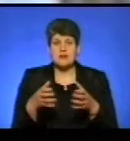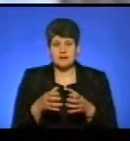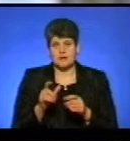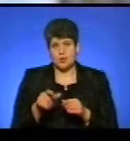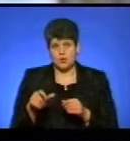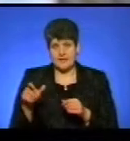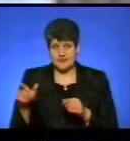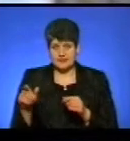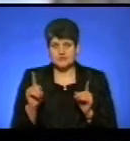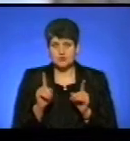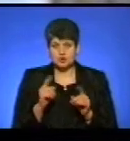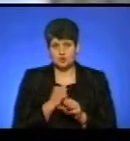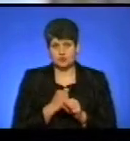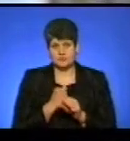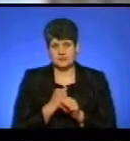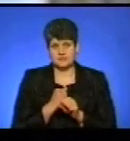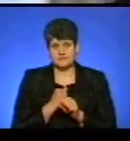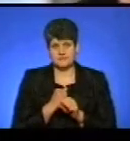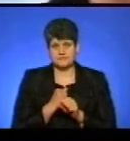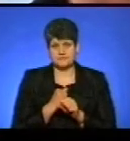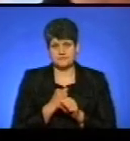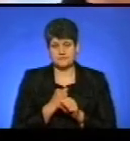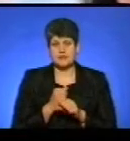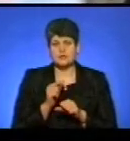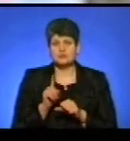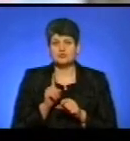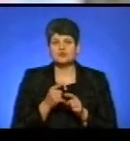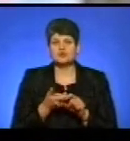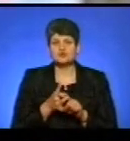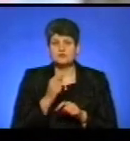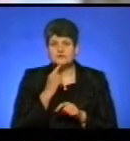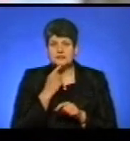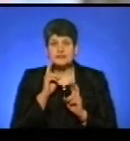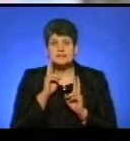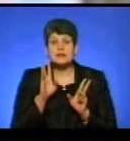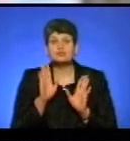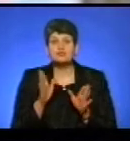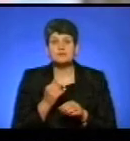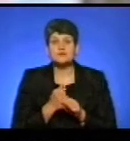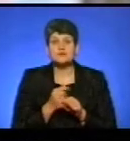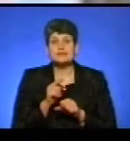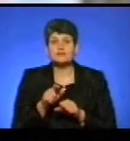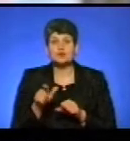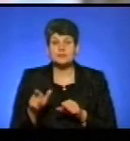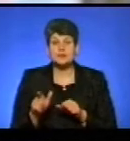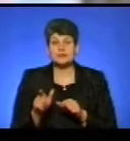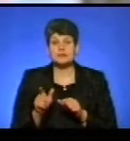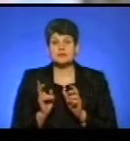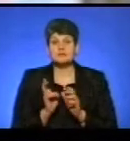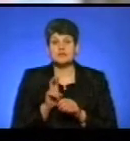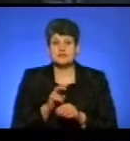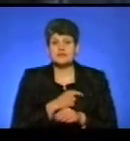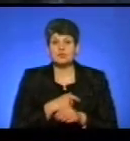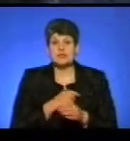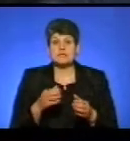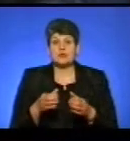і щось зробити. Тому що дуже тяжко, я не знаю, як буде працювати з тими людьми, які зайшли в депутатський